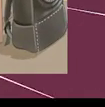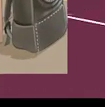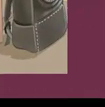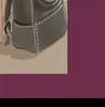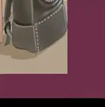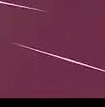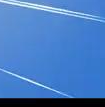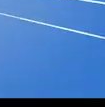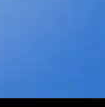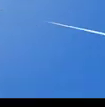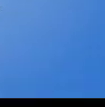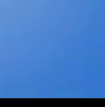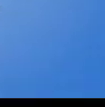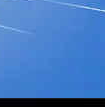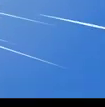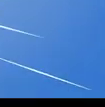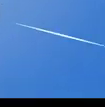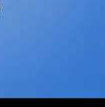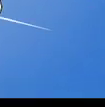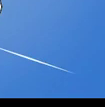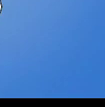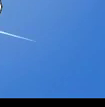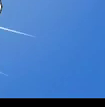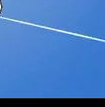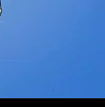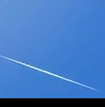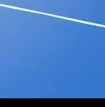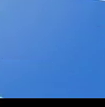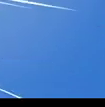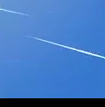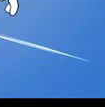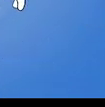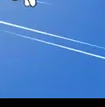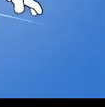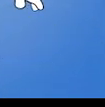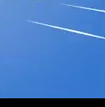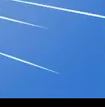ni kazi Karibu tusome na tasisi Elimu Tanzania